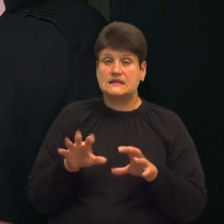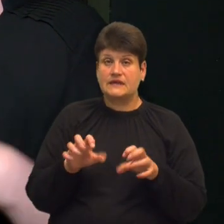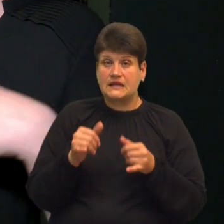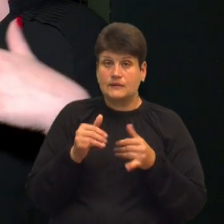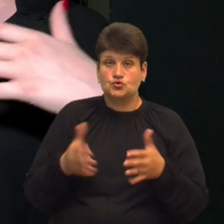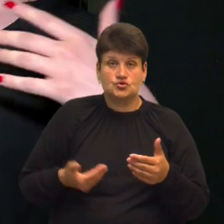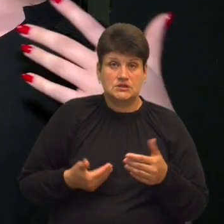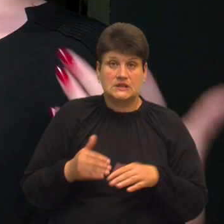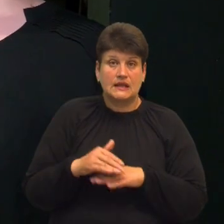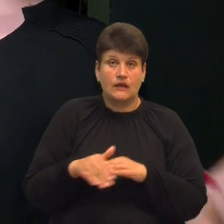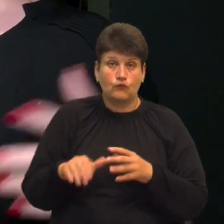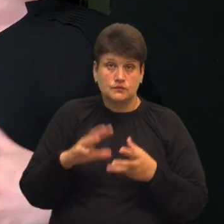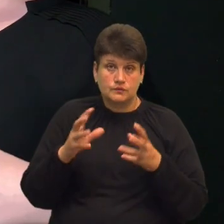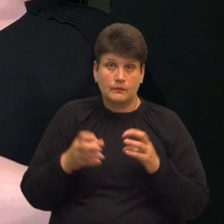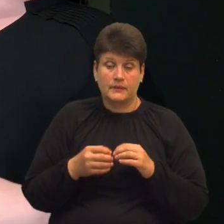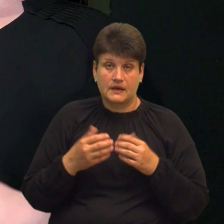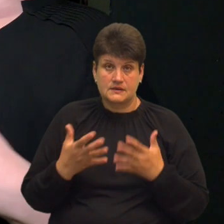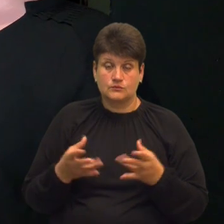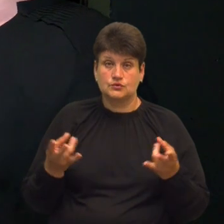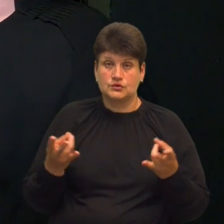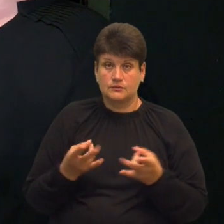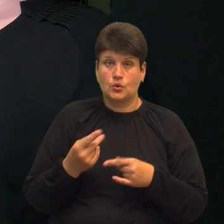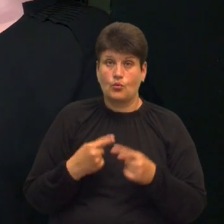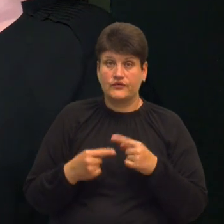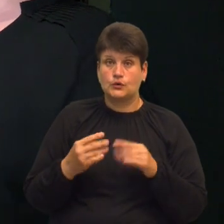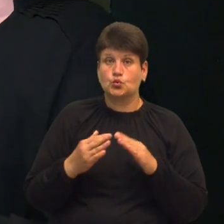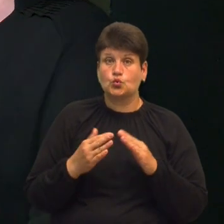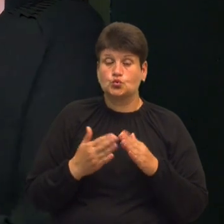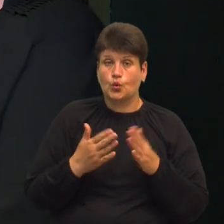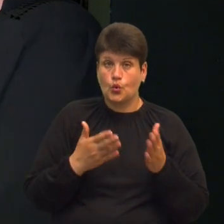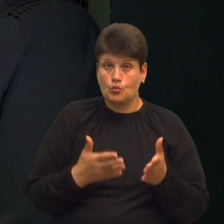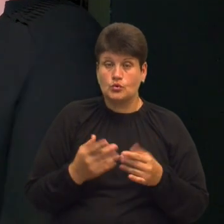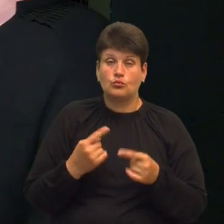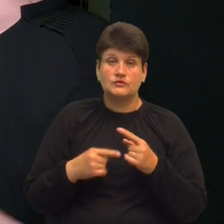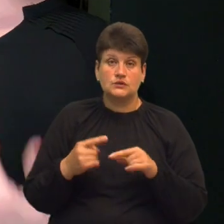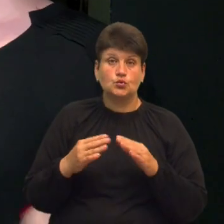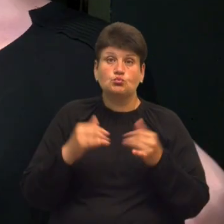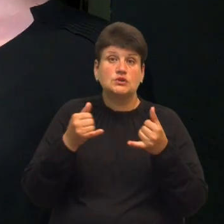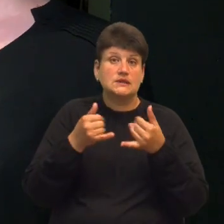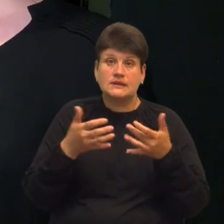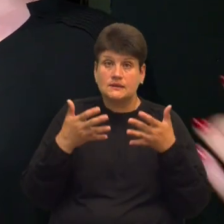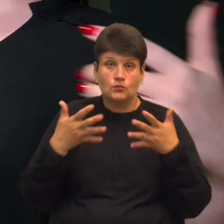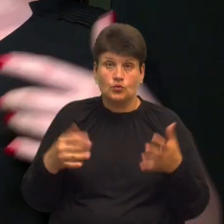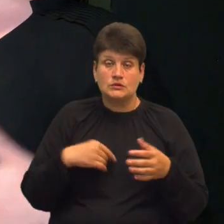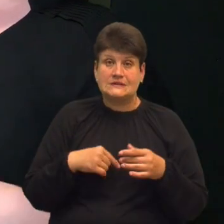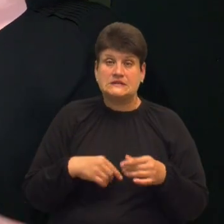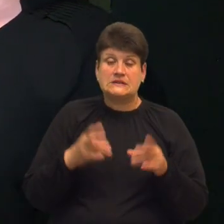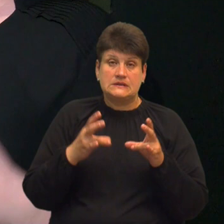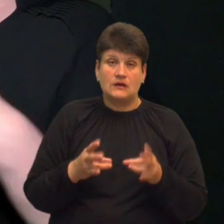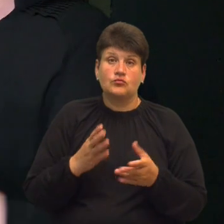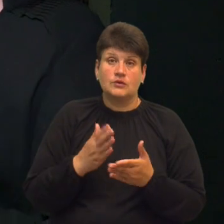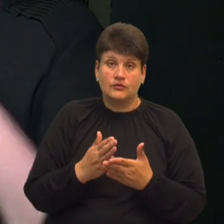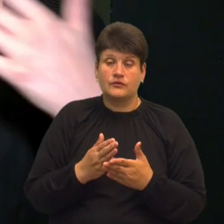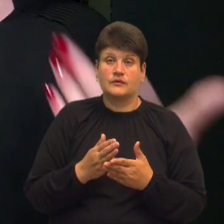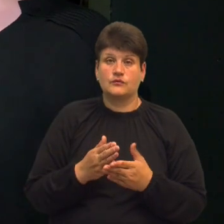вулиці. Їм потрібно повертатись додому, і додому вони повертатись також не можуть, бо в них є психологічні травми. Вони можуть